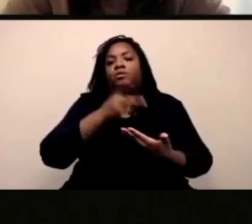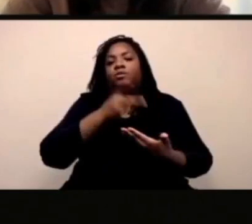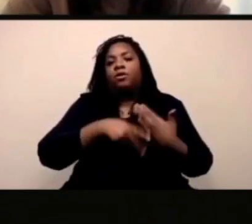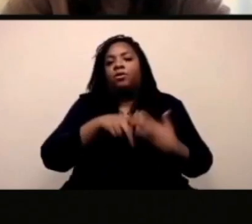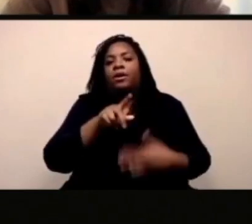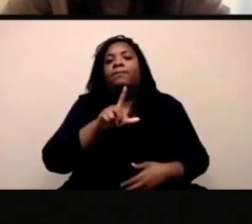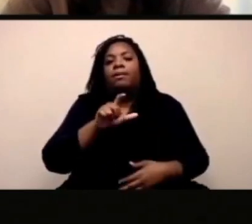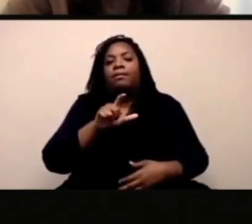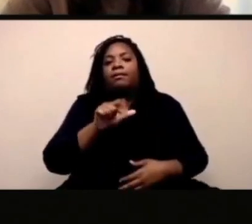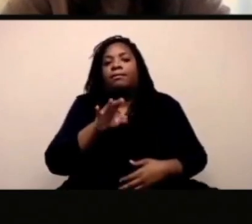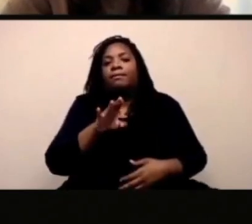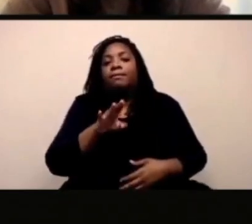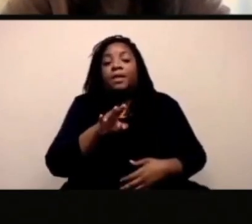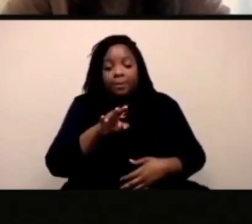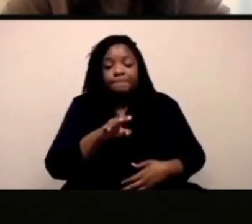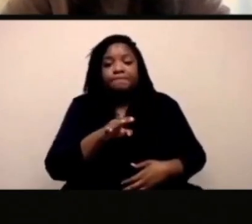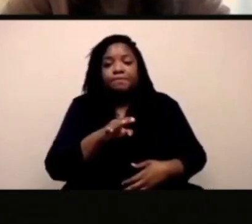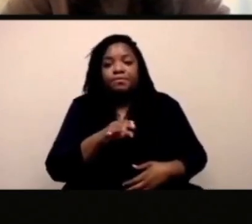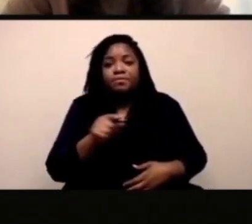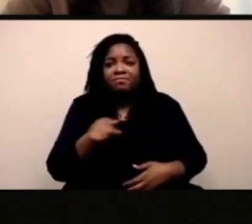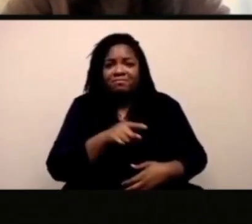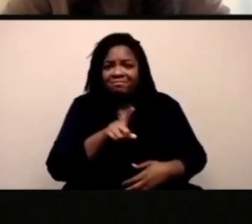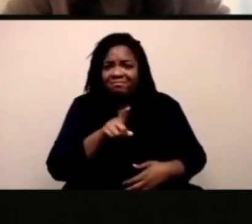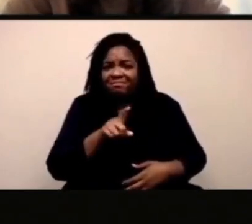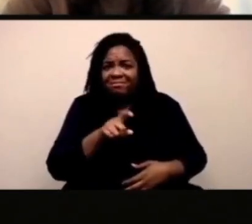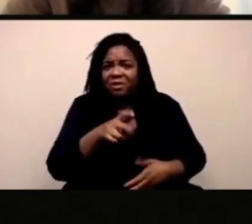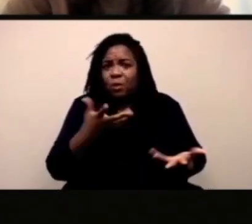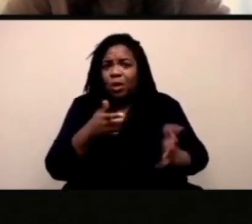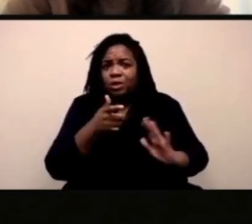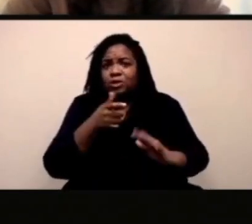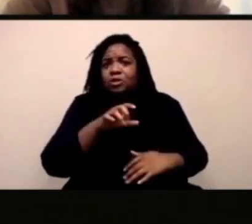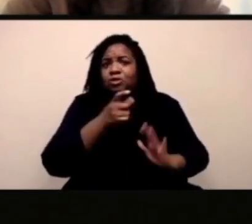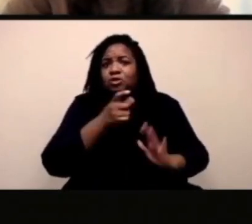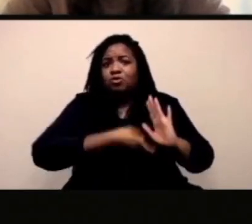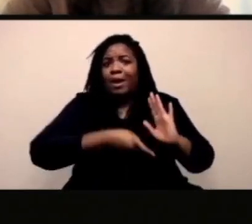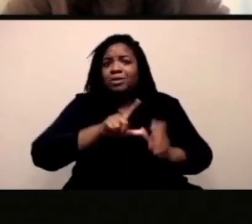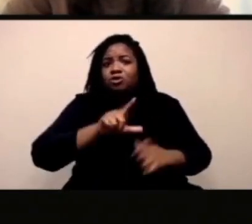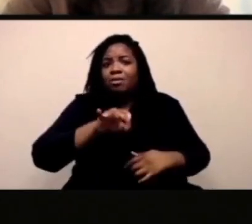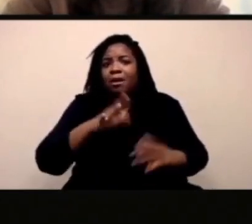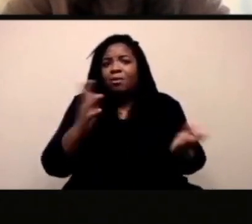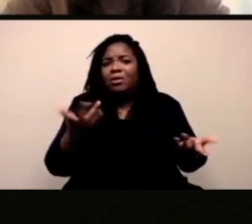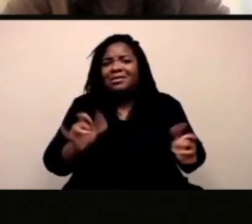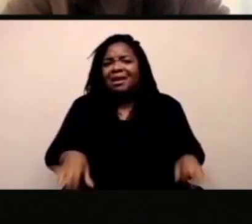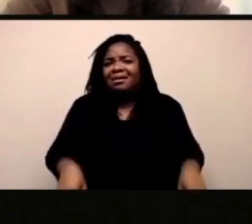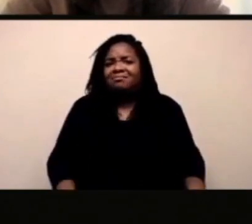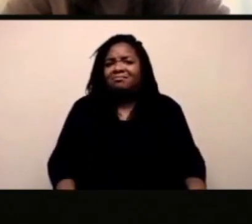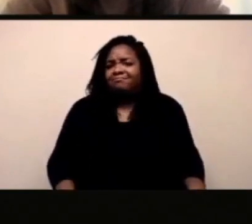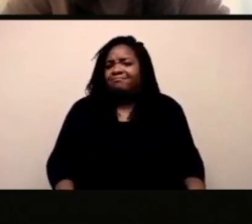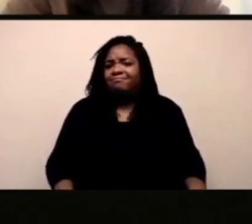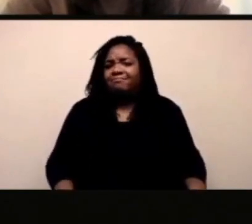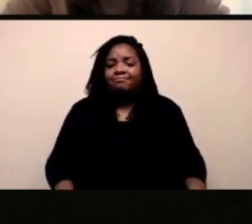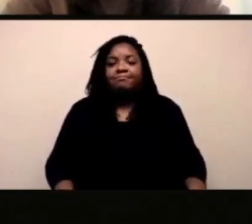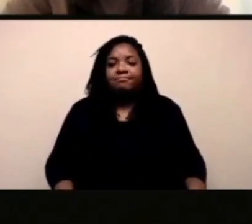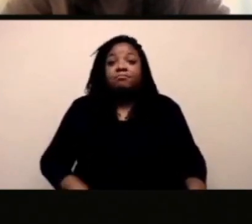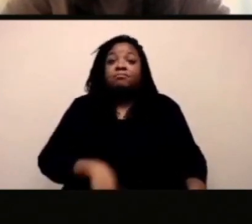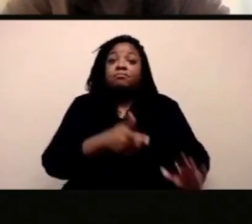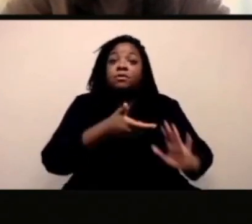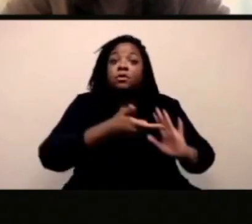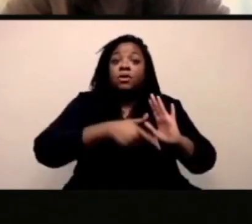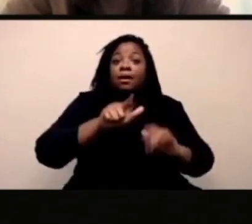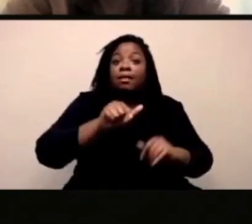Questo è tanto per cominciare e dare inizio lo spazio e pensate in che creatura vi piacerebbe